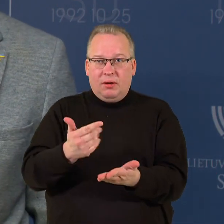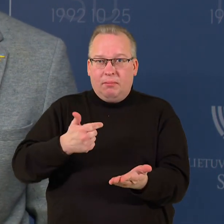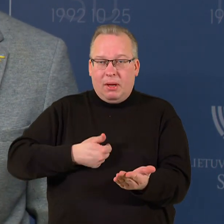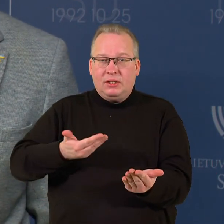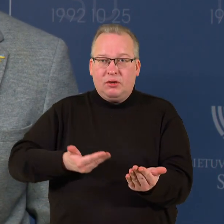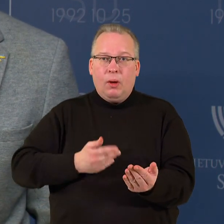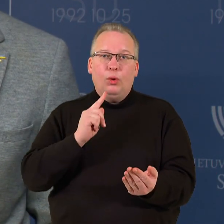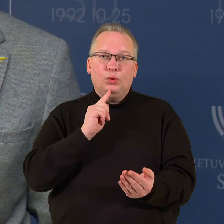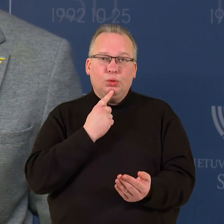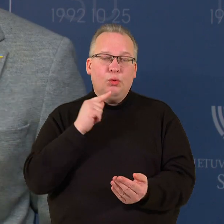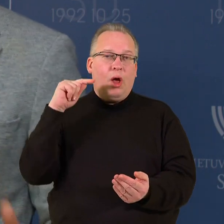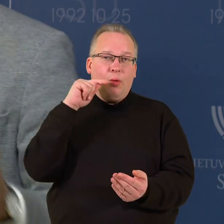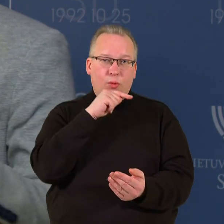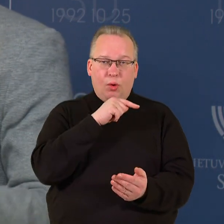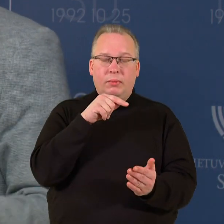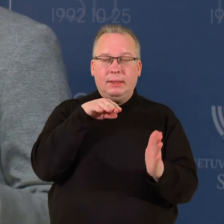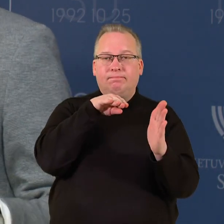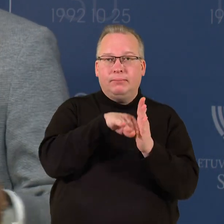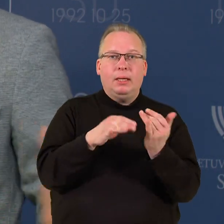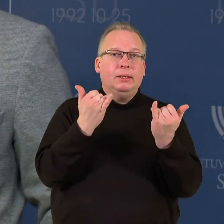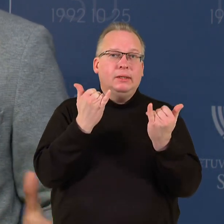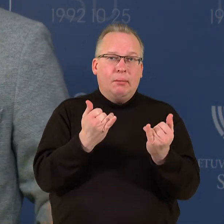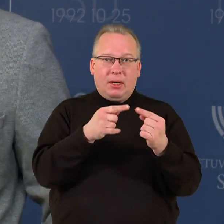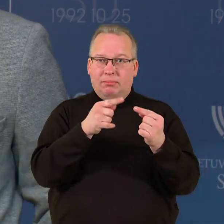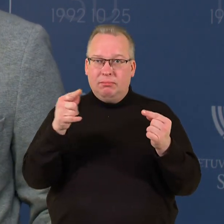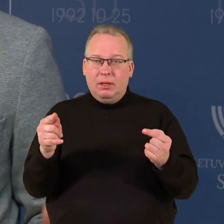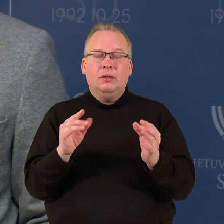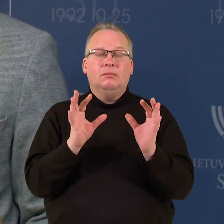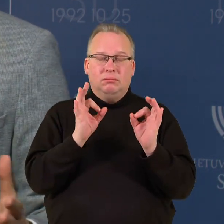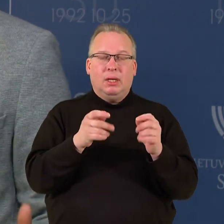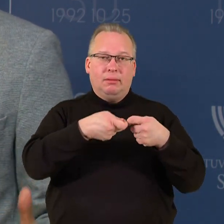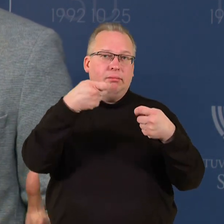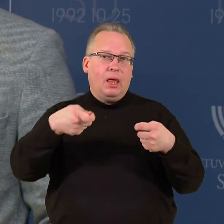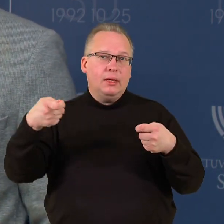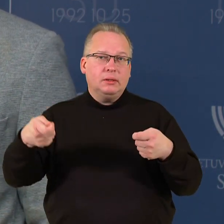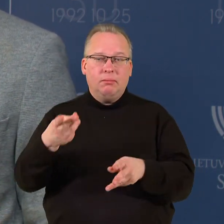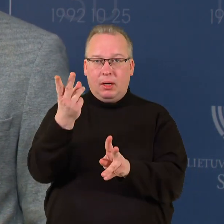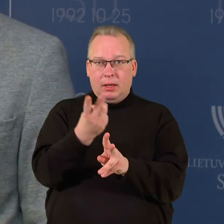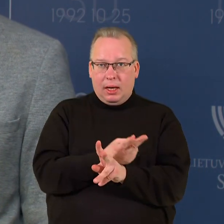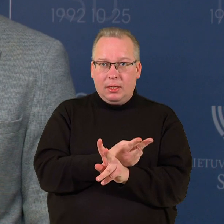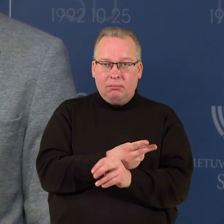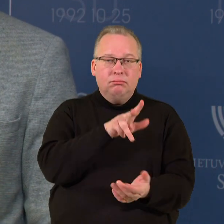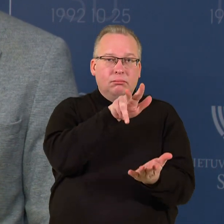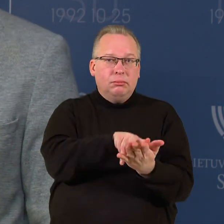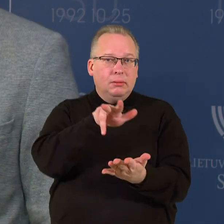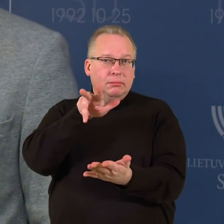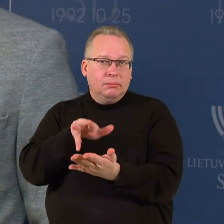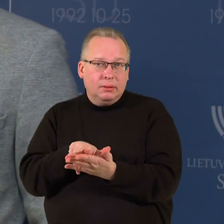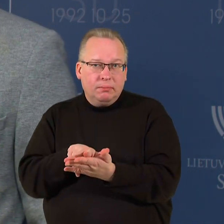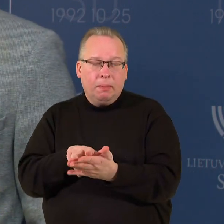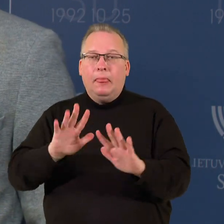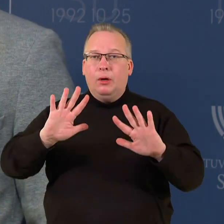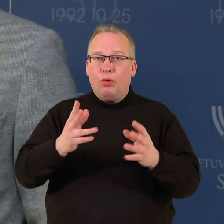tikrą sunkų ekonominį laiką ir tas laikas dar iš esmės tęsiasi ir reikia, na, priimti sprendimus, kažkokiai tai